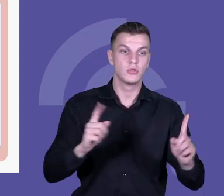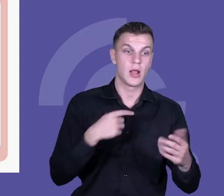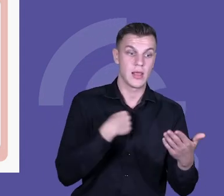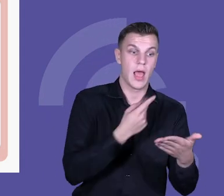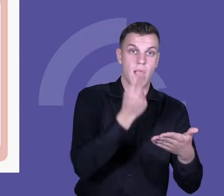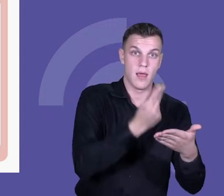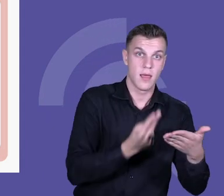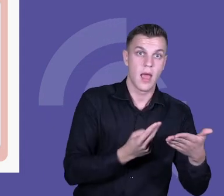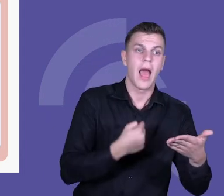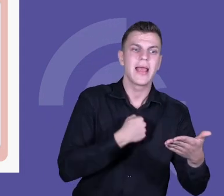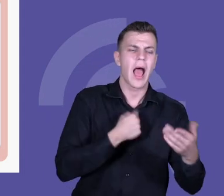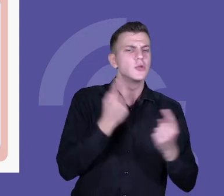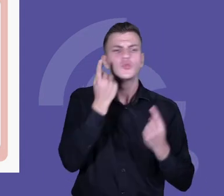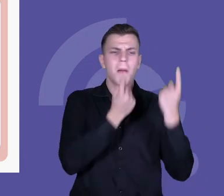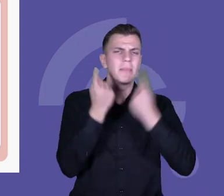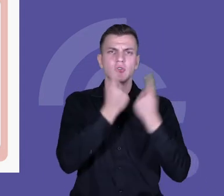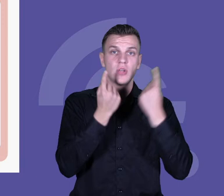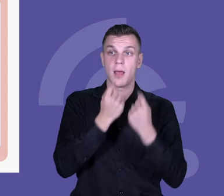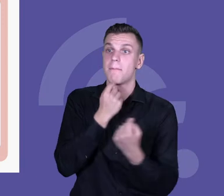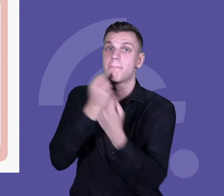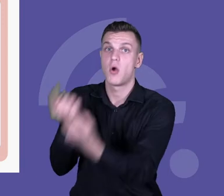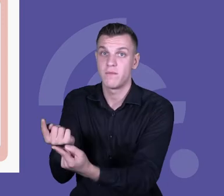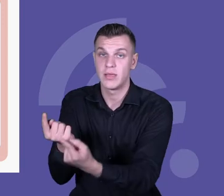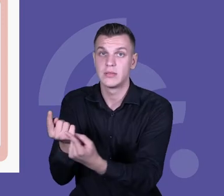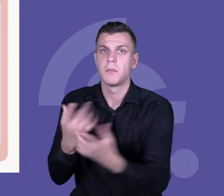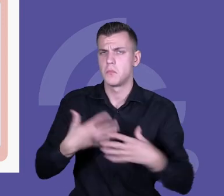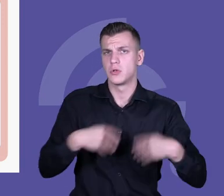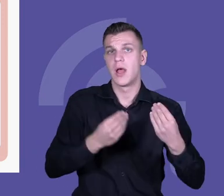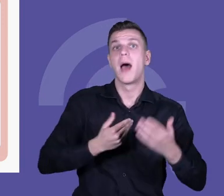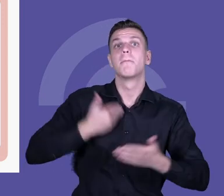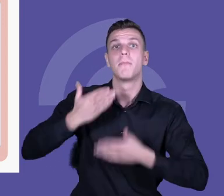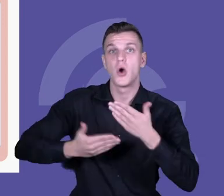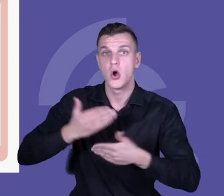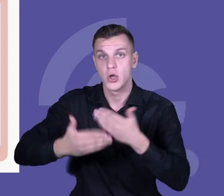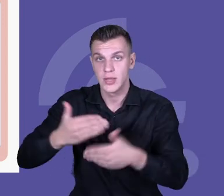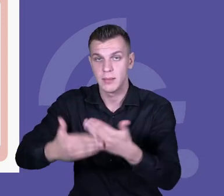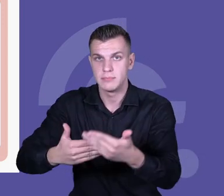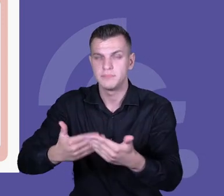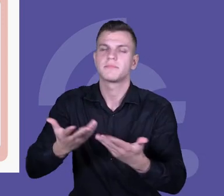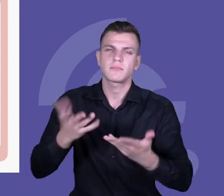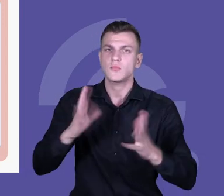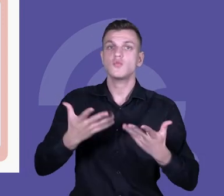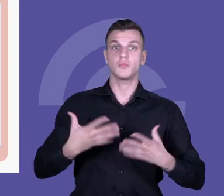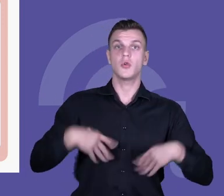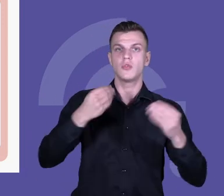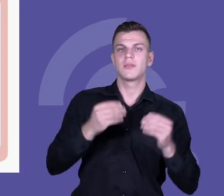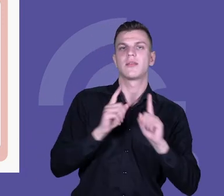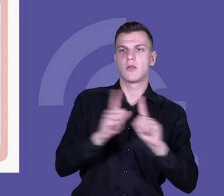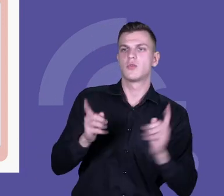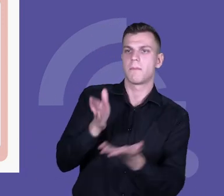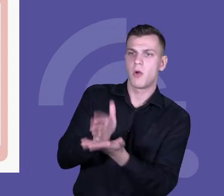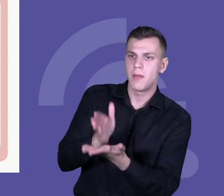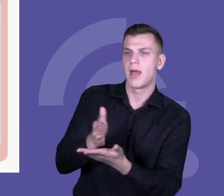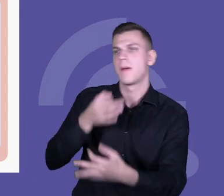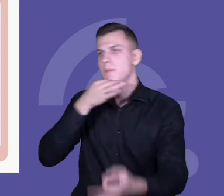on to robi, do takiego momentu, kiedy uczniowie najpierw przy jego wsparciu takim bardzo intensywnym pytań,